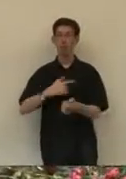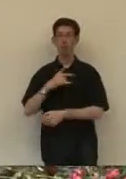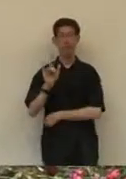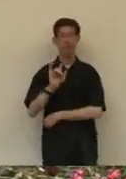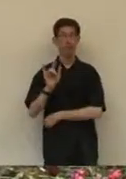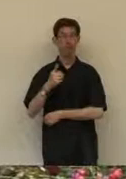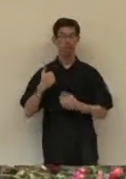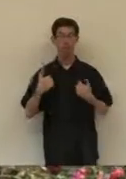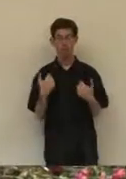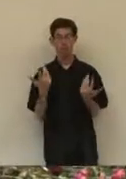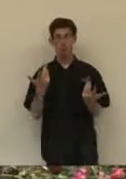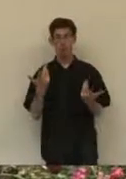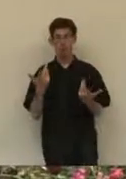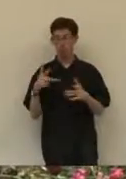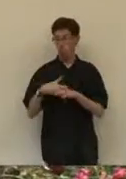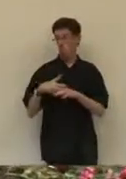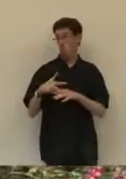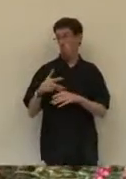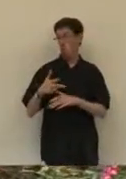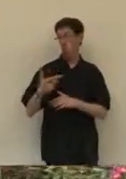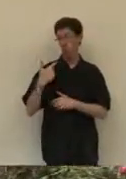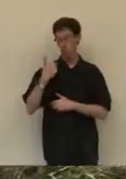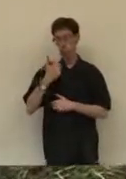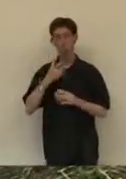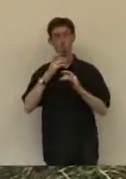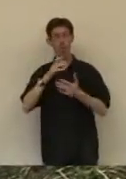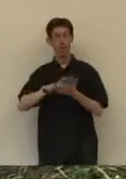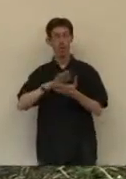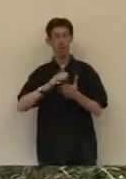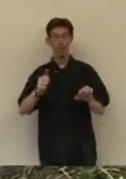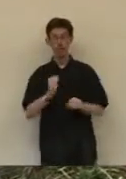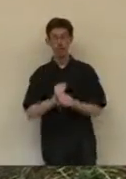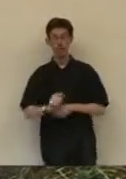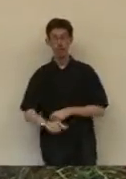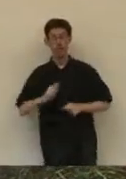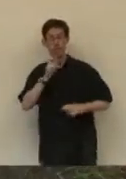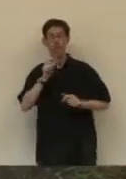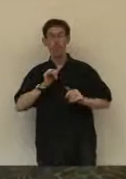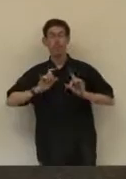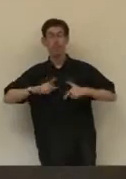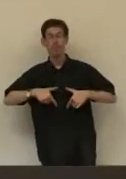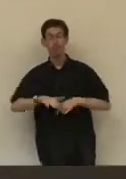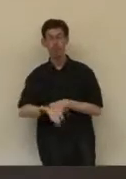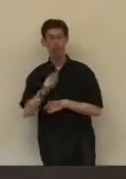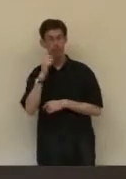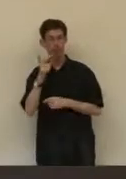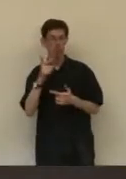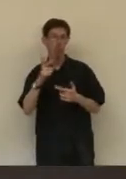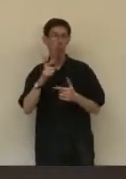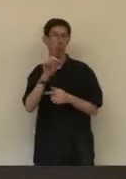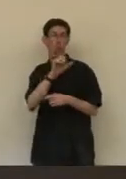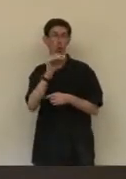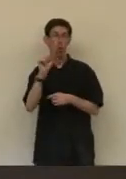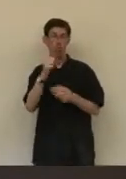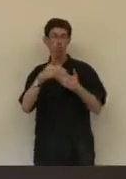originaire de Lille, j'ai commencé la trompette à 6 ans dans une petite ville à côté de Lille qui s'appelle Loss,